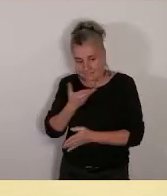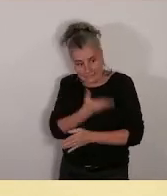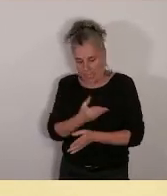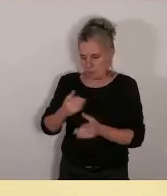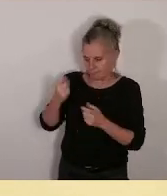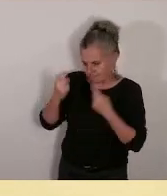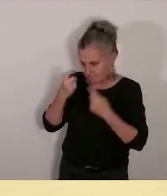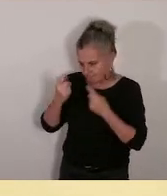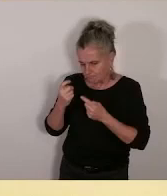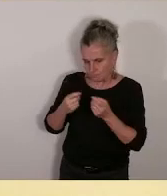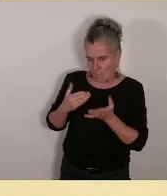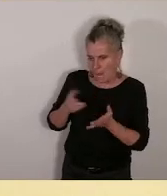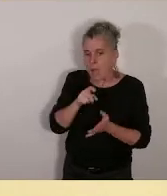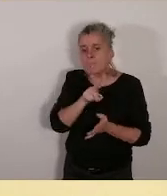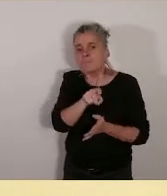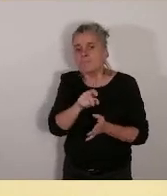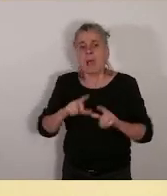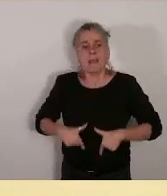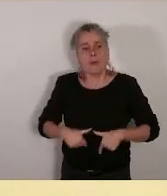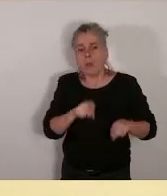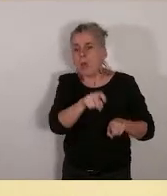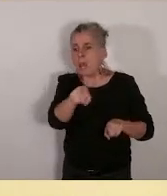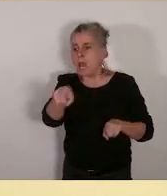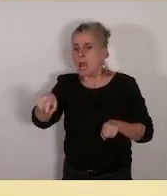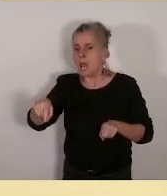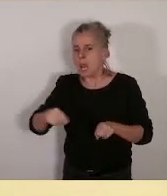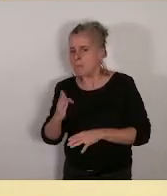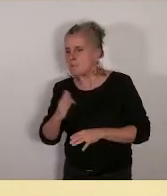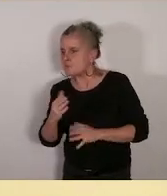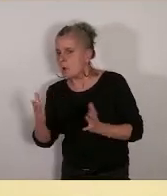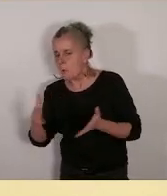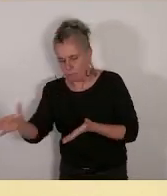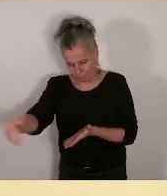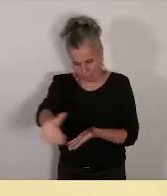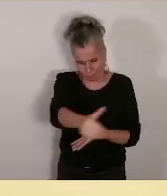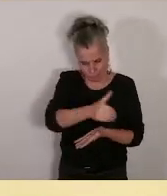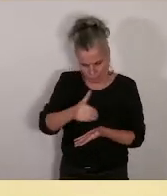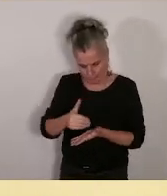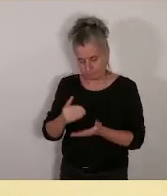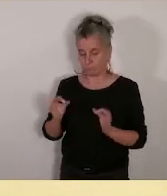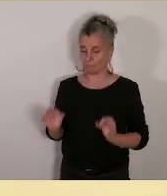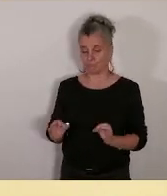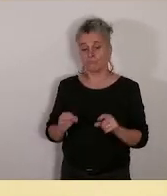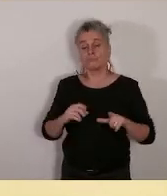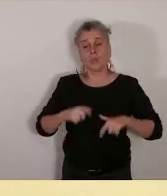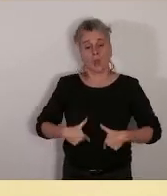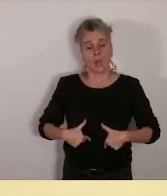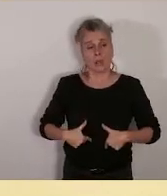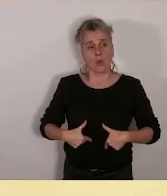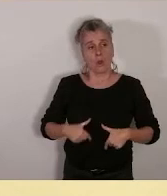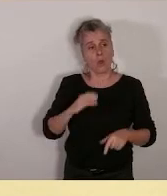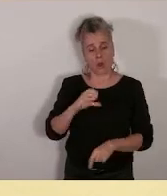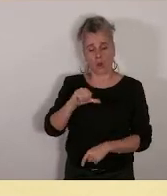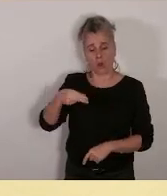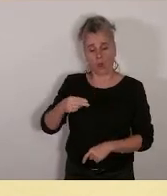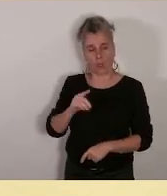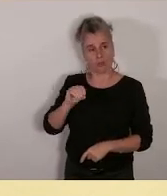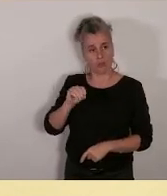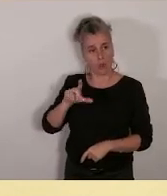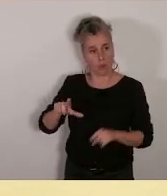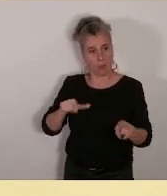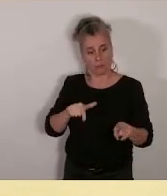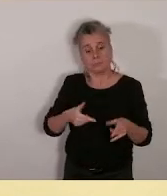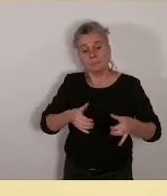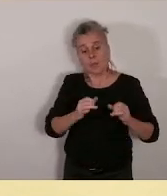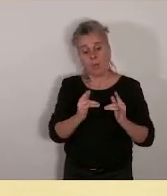les besoins de chaque école. Nous remarquons que l'école Candol possède 12 bancs et que la moitié d